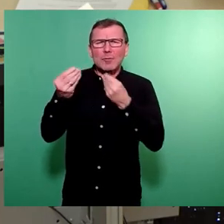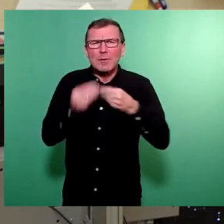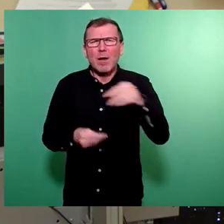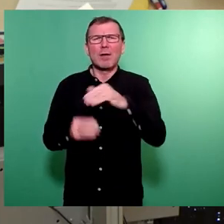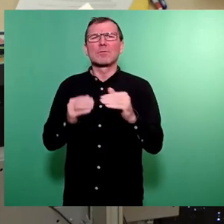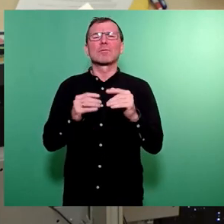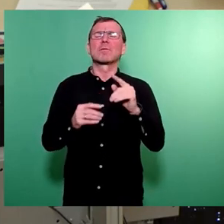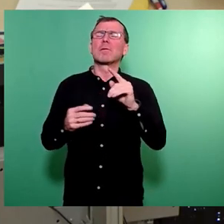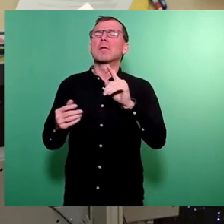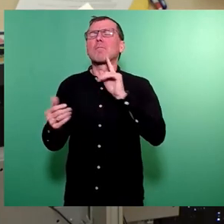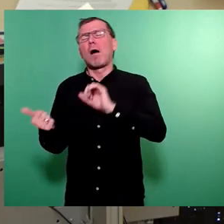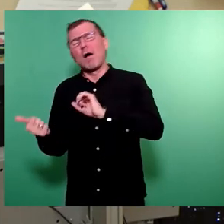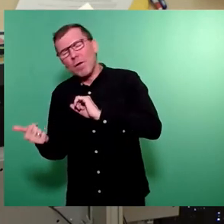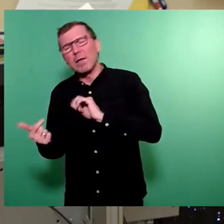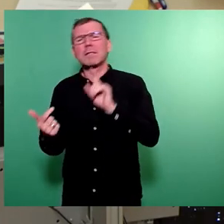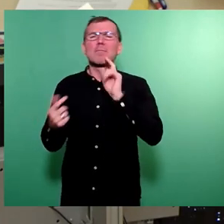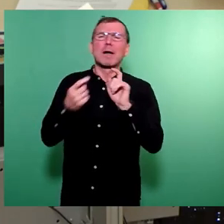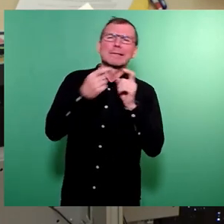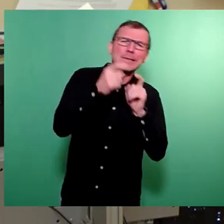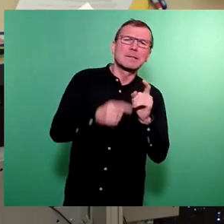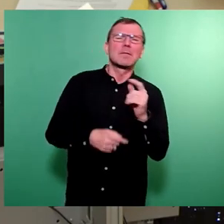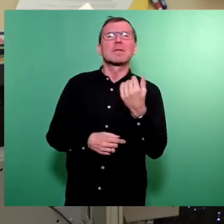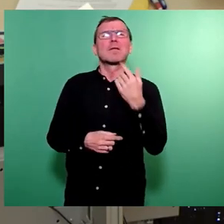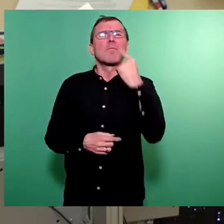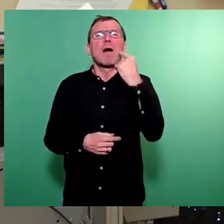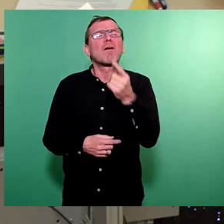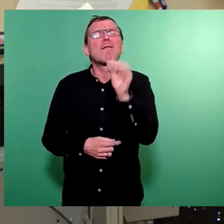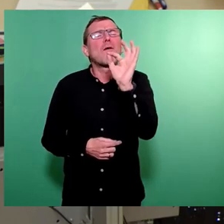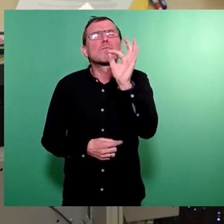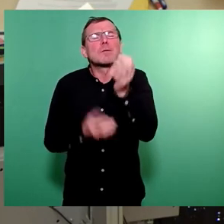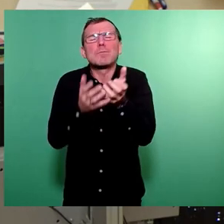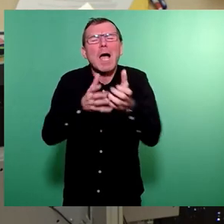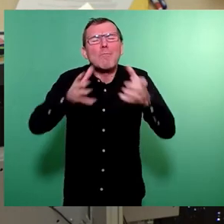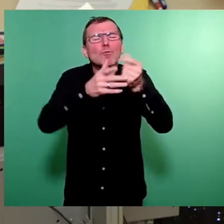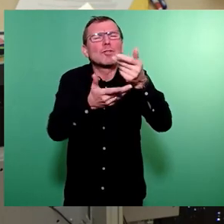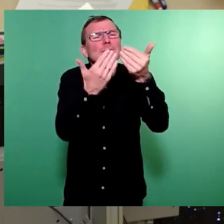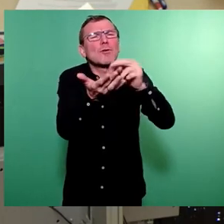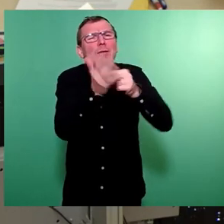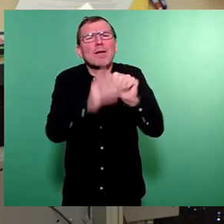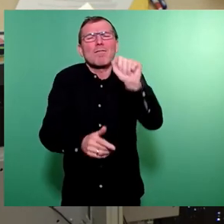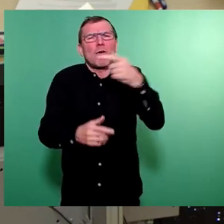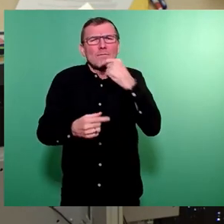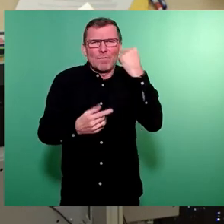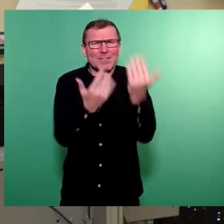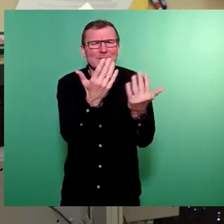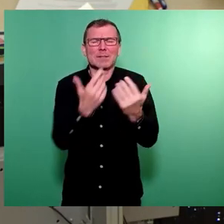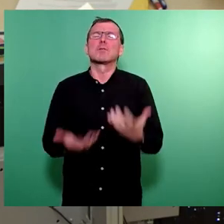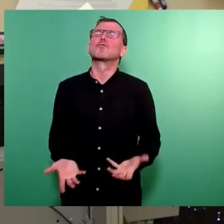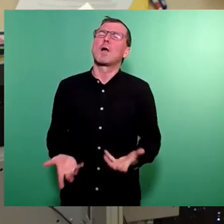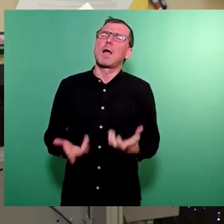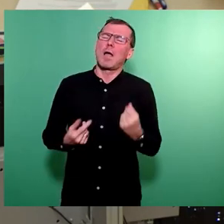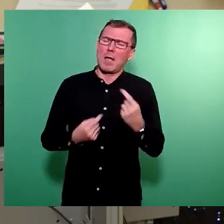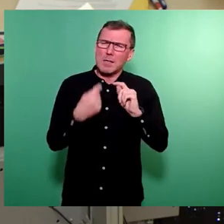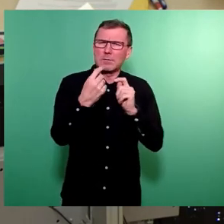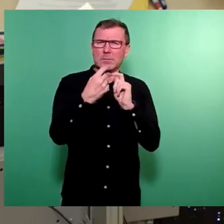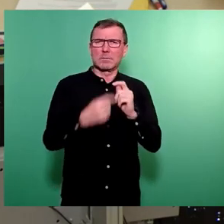Erfolg bei der Verwaltung versucht zu erfahren, warum bestimmte Budgets so angesetzt sind, wie sie angesetzt sind und deshalb auch von meiner Seite als